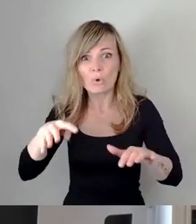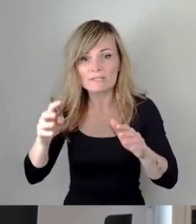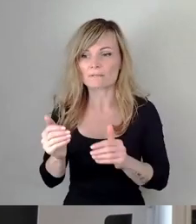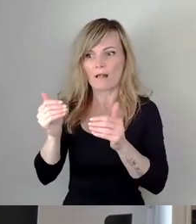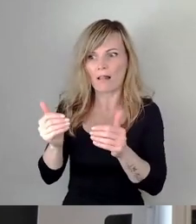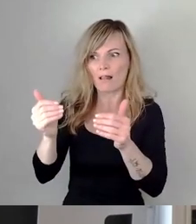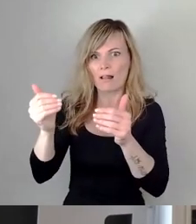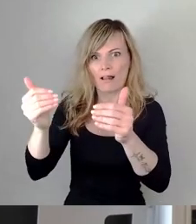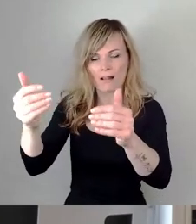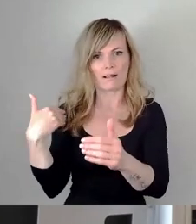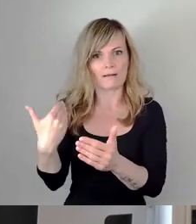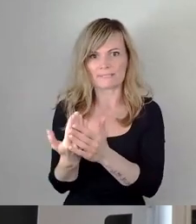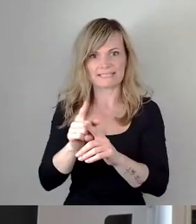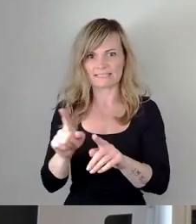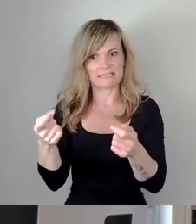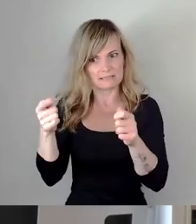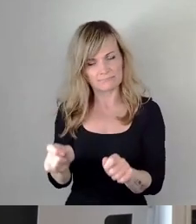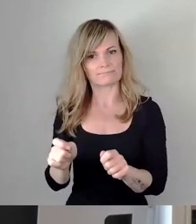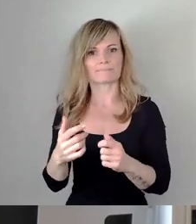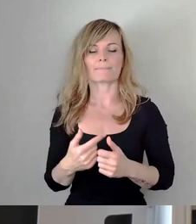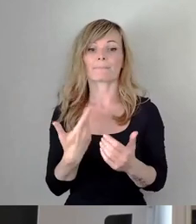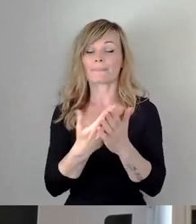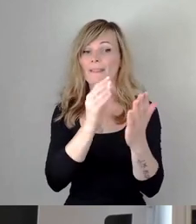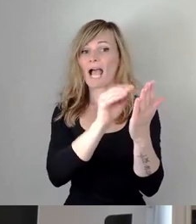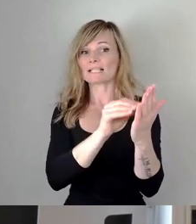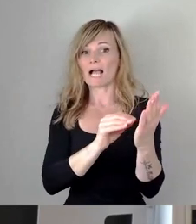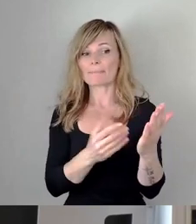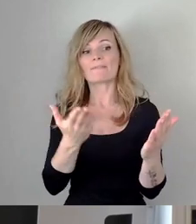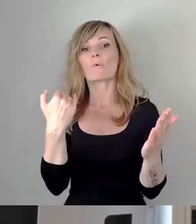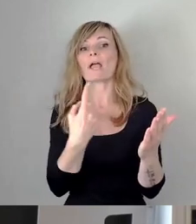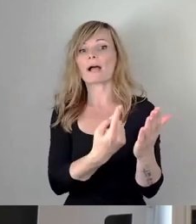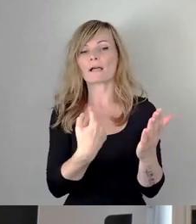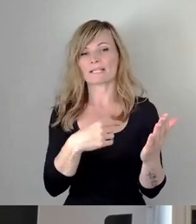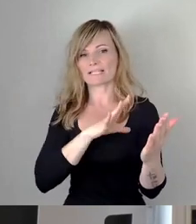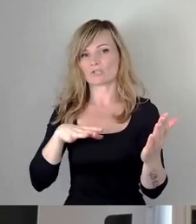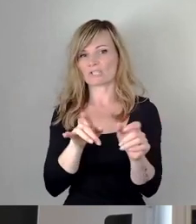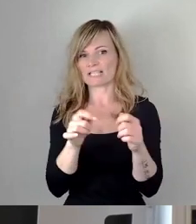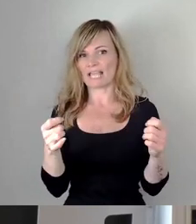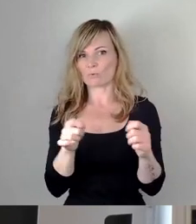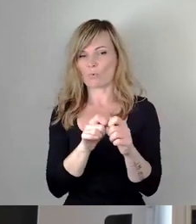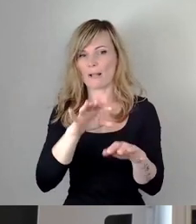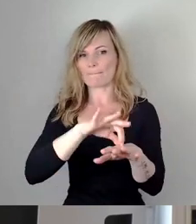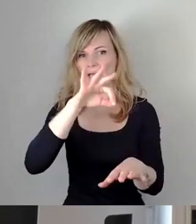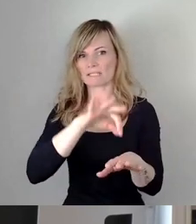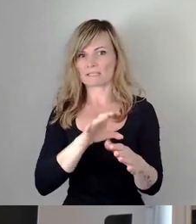Die Angaben habe ich alle aus einem Artikel in der Sächsischen Zeitung vom März von